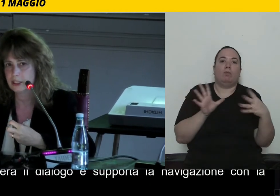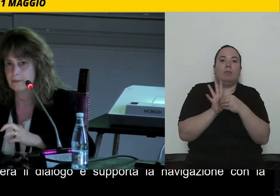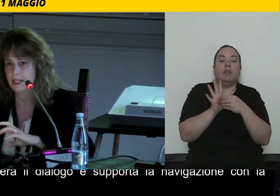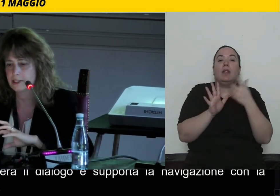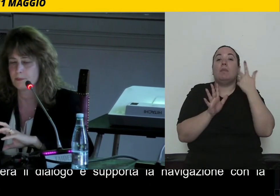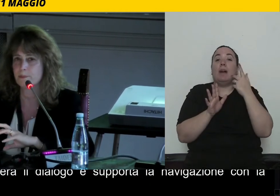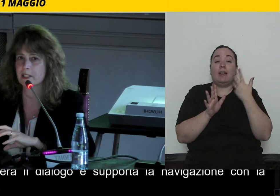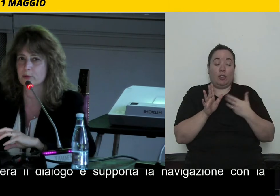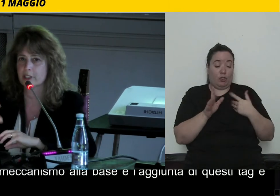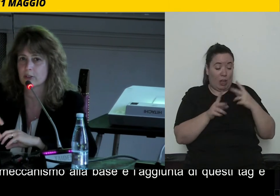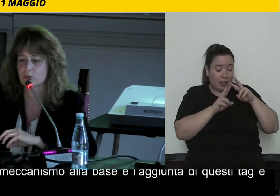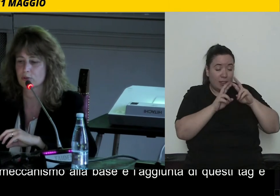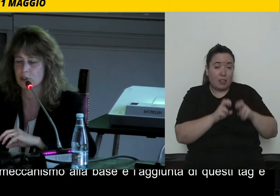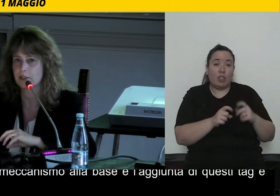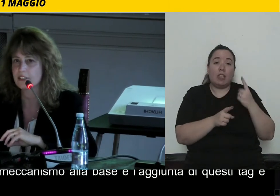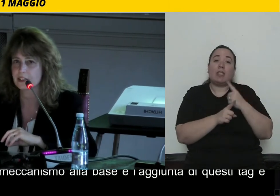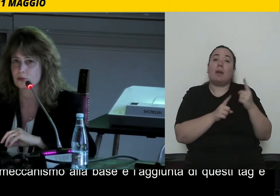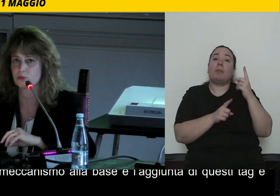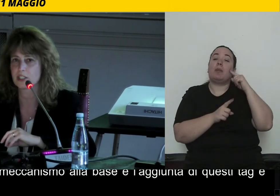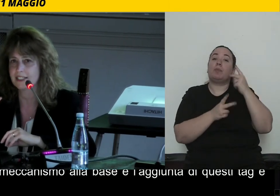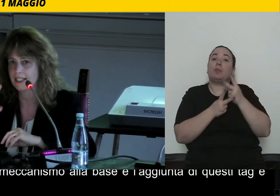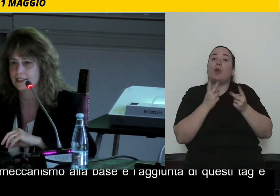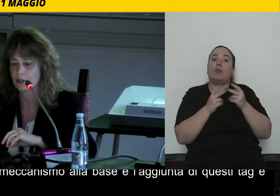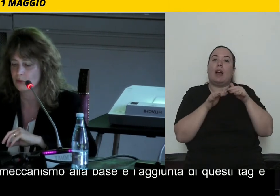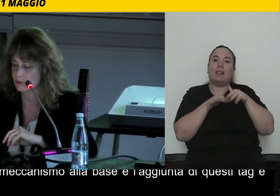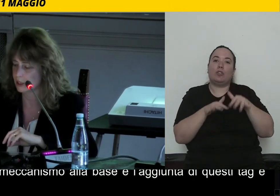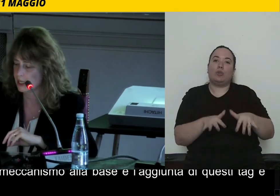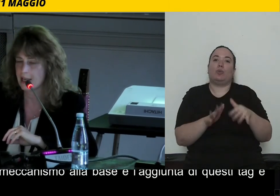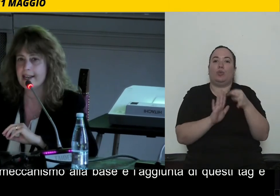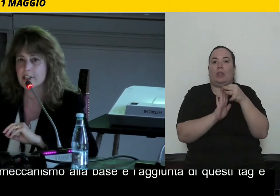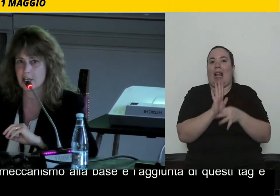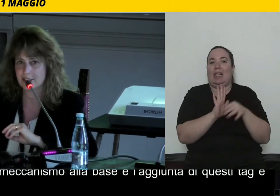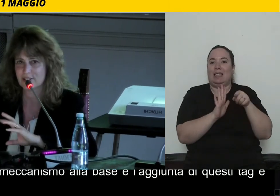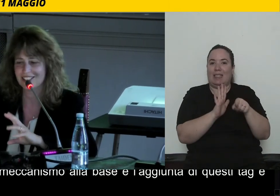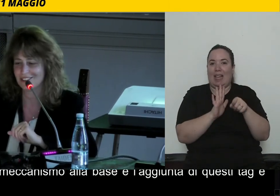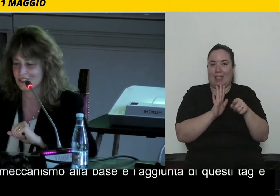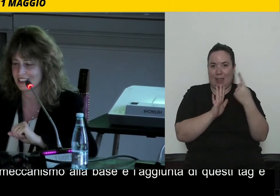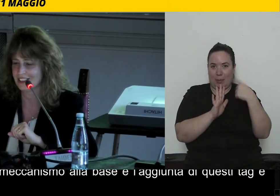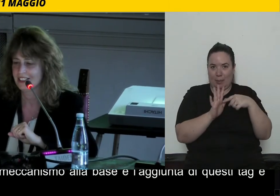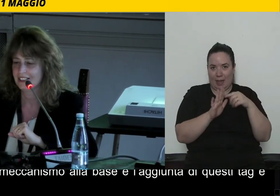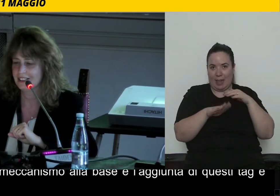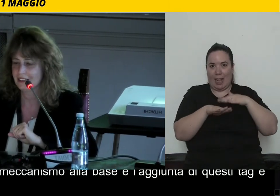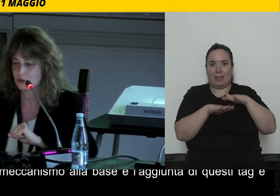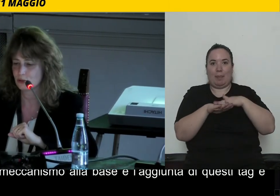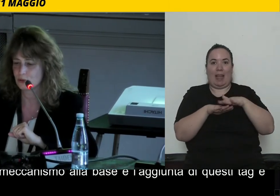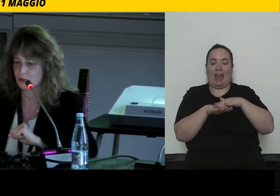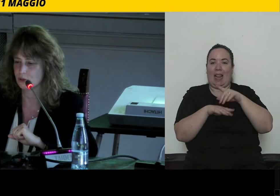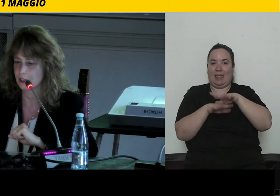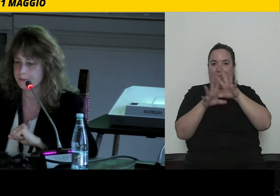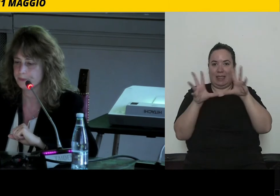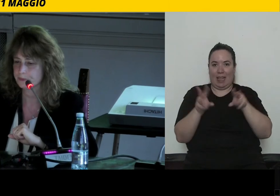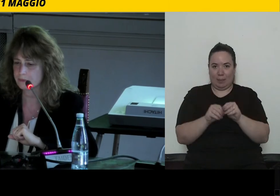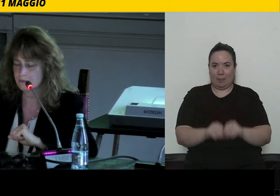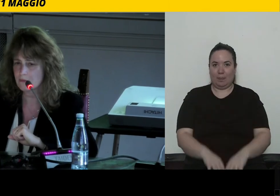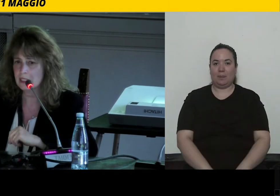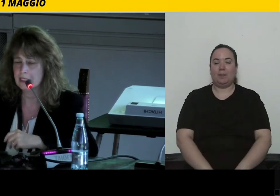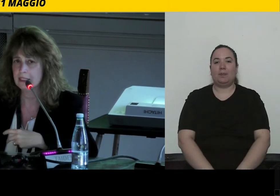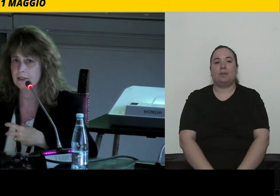contenuti delle pagine per poter costruire questa struttura dati che comunque è il centro della nostra soluzione.